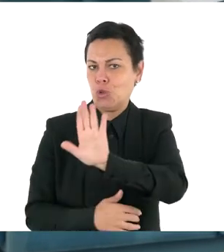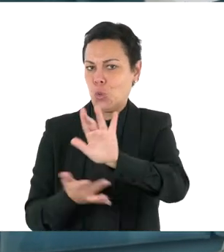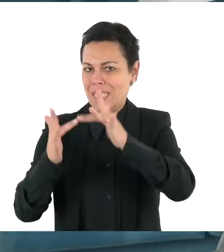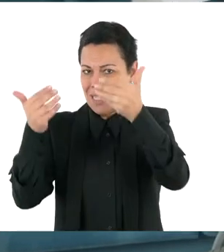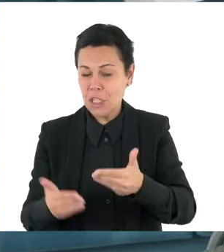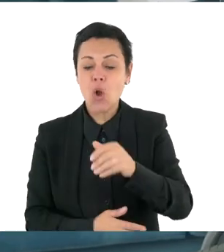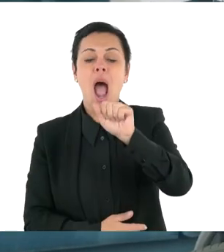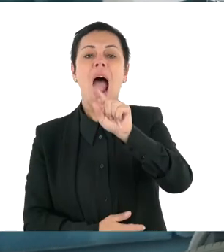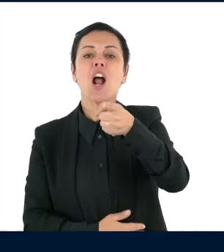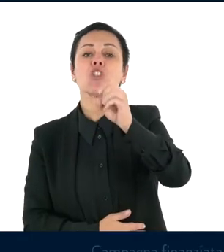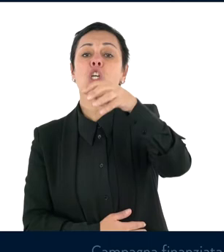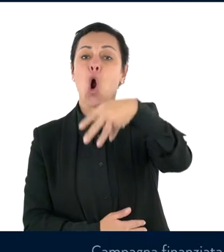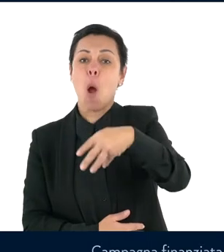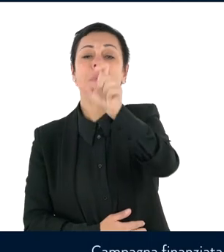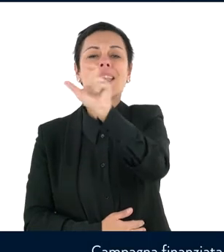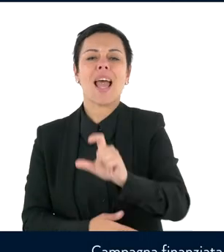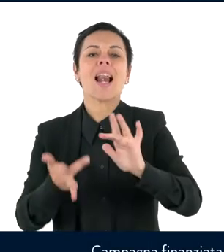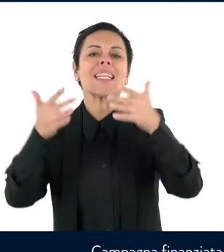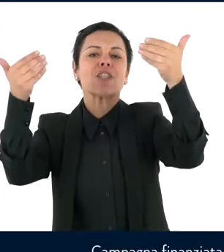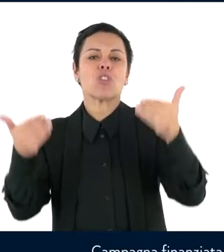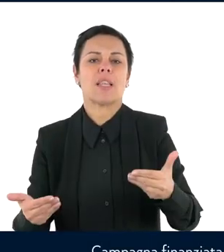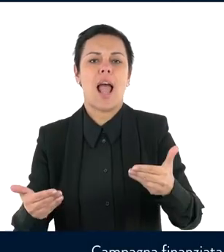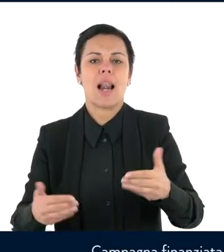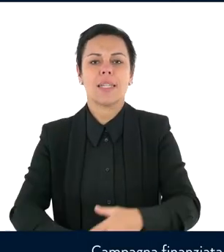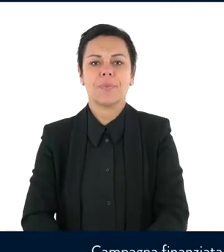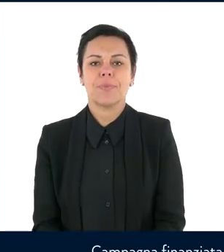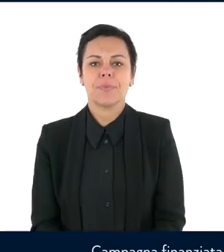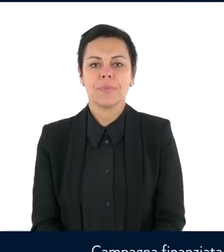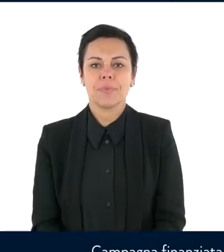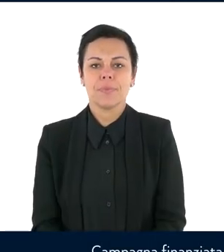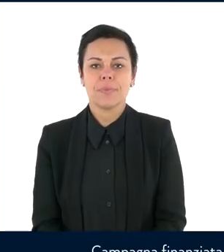sito o quello del tuo operatore. Agicom per l'Italia digitale.